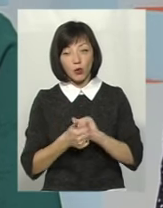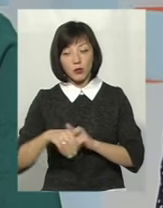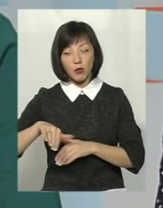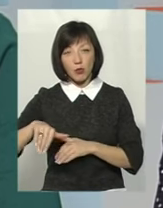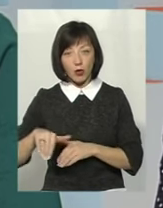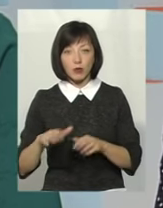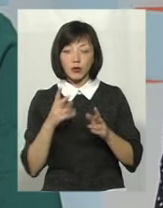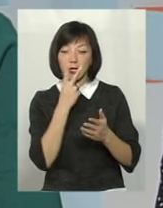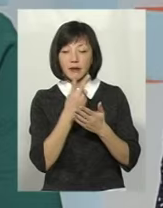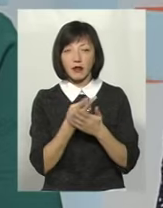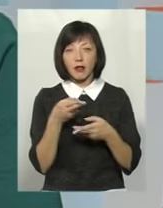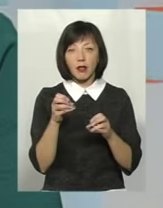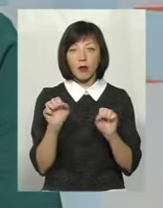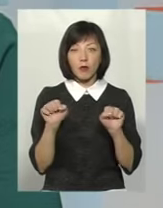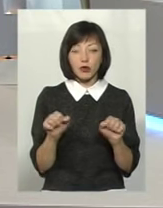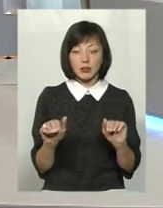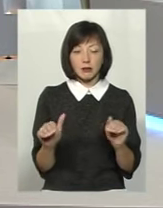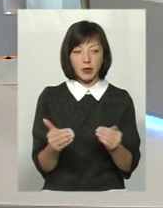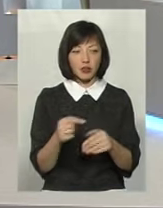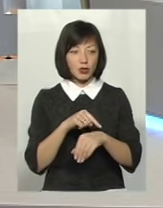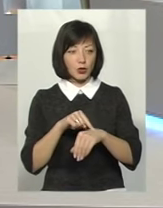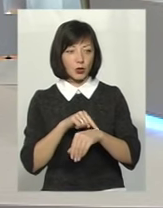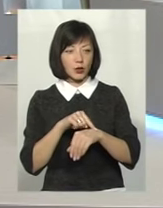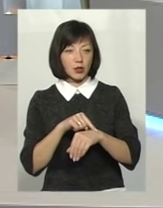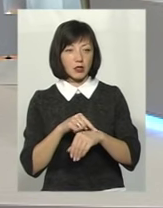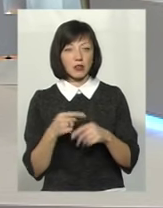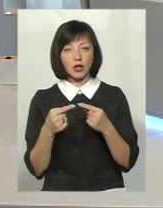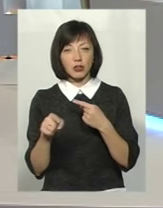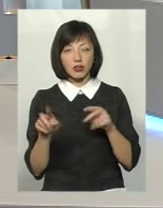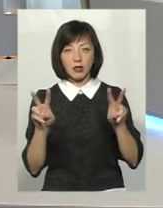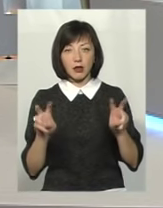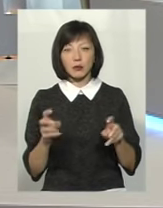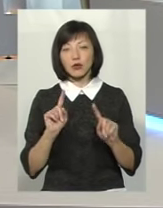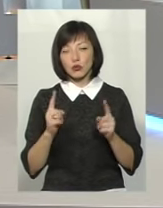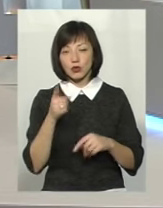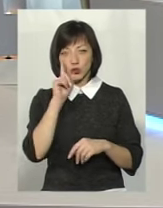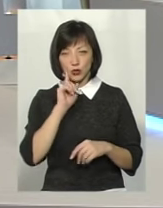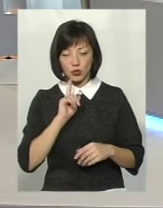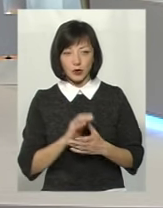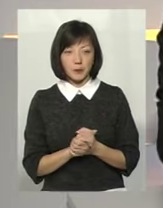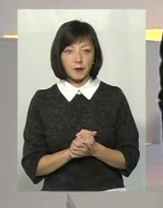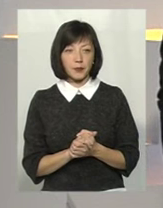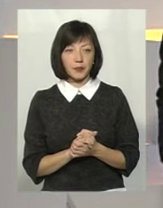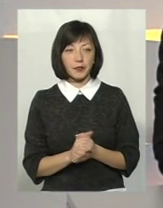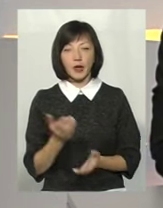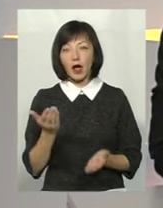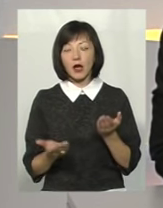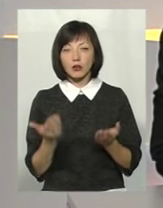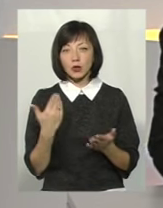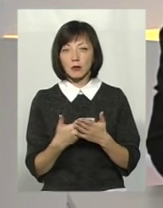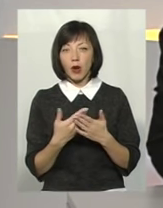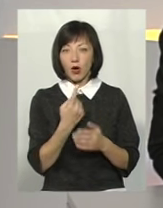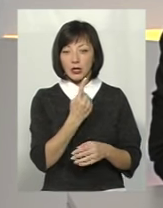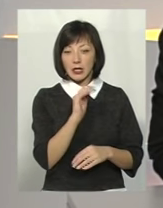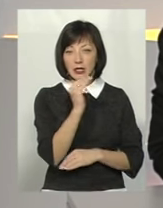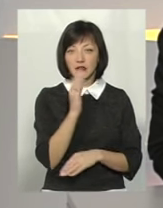вже буду дивитися, де можна ці години зменшити на вивчення якої теми. Це дуже зручно. А якщо одна